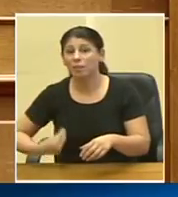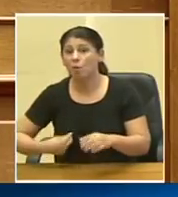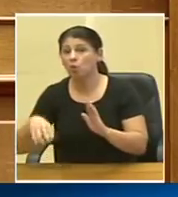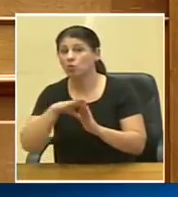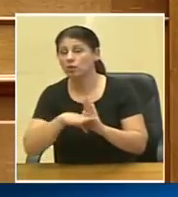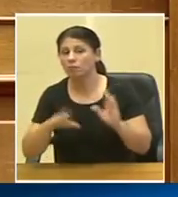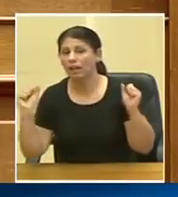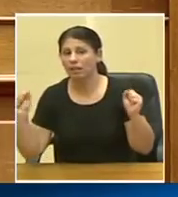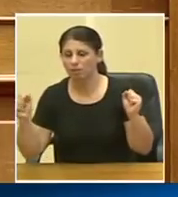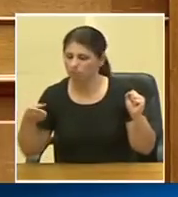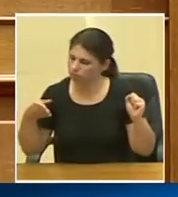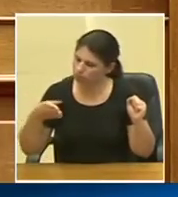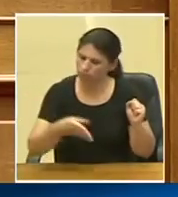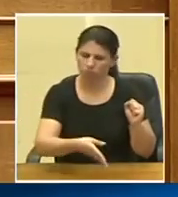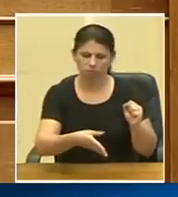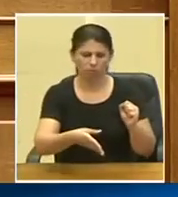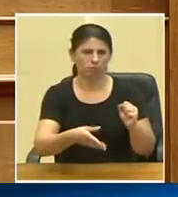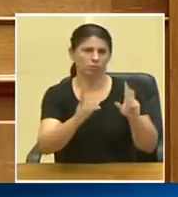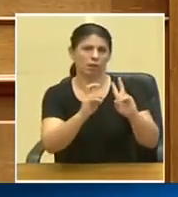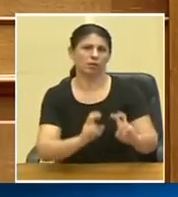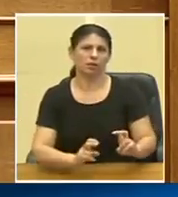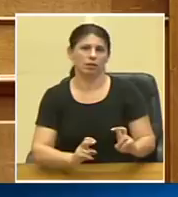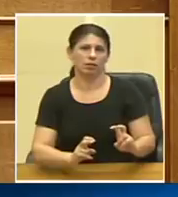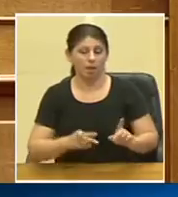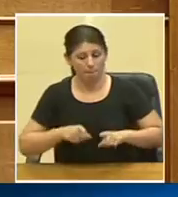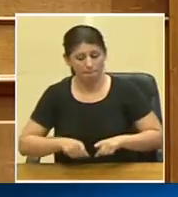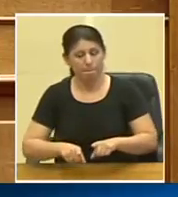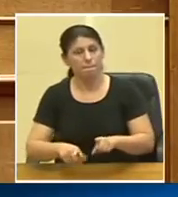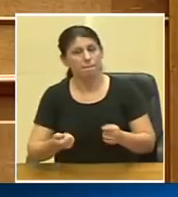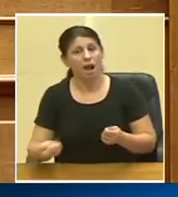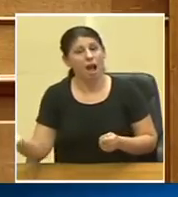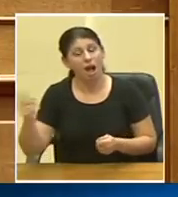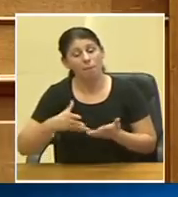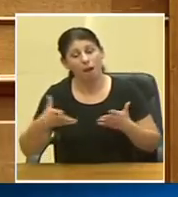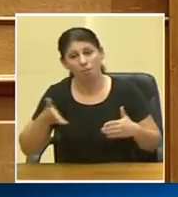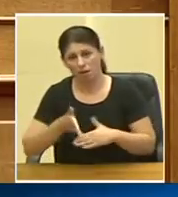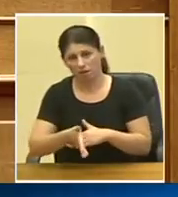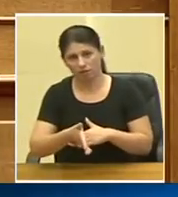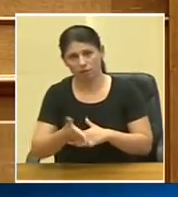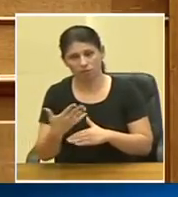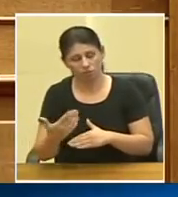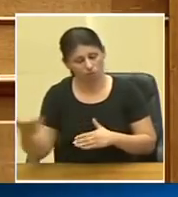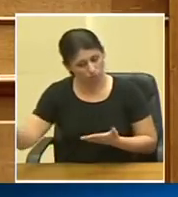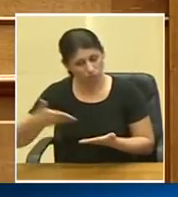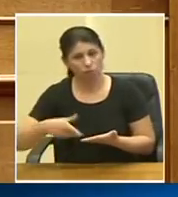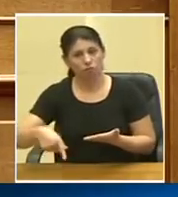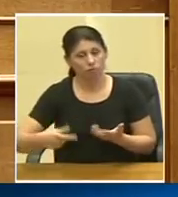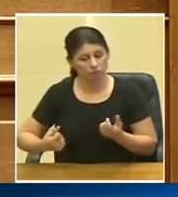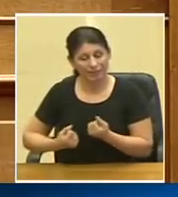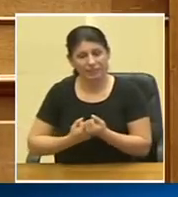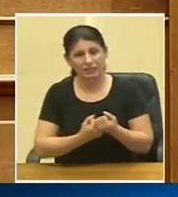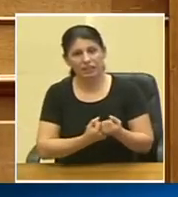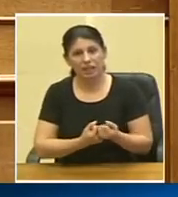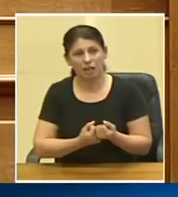υγείας, να μπορούν να κάνουν την εξέταση αυτή εκεί, και παράλληλα κάνουμε και μια άλλη μεγάλη παρέμβαση, που έρχεται και αυτή ενισχυτικά